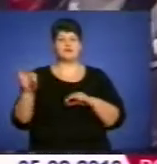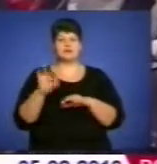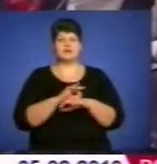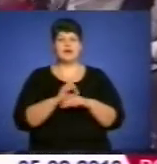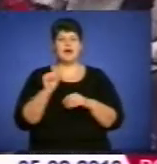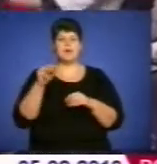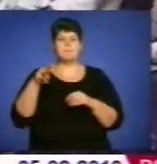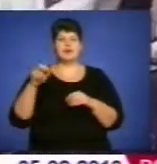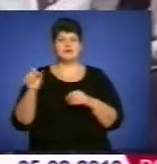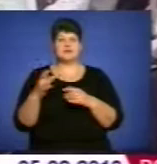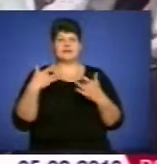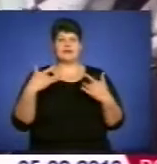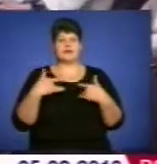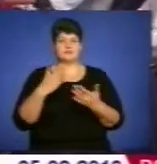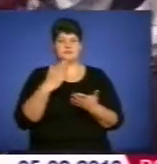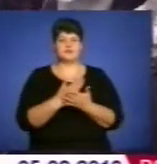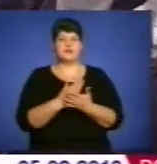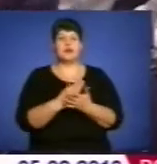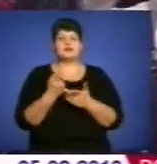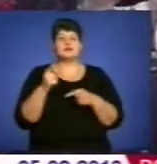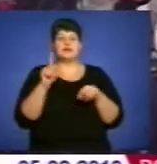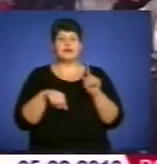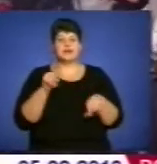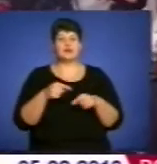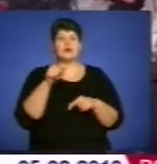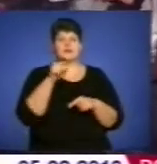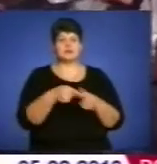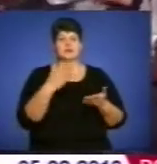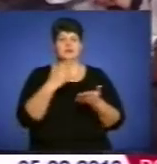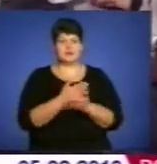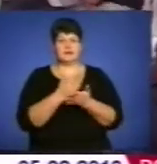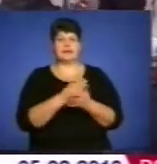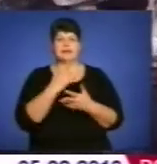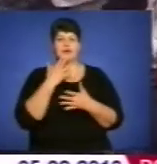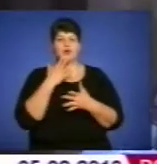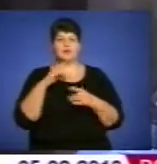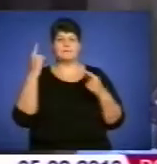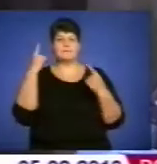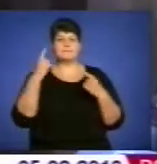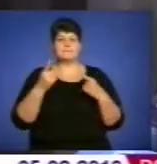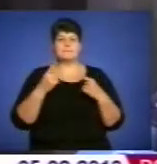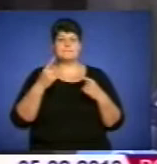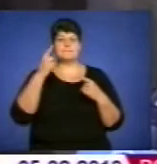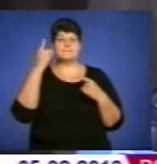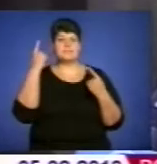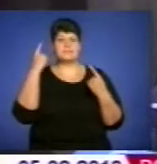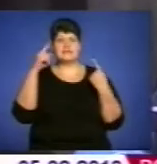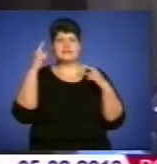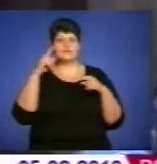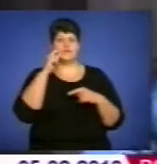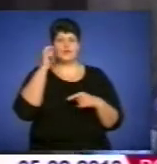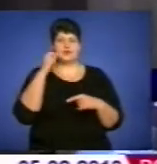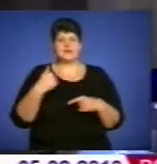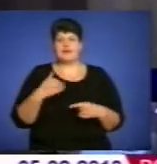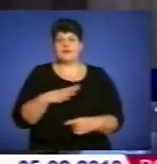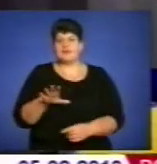Такі родини сьогодні рідкість. Однак саме на них і тримається народне мистецтво в Україні. Звичайно, я не очікував. Це